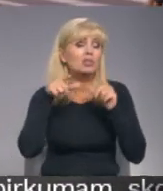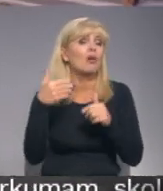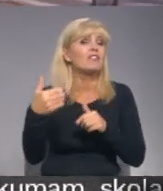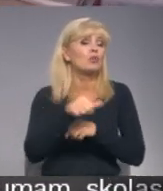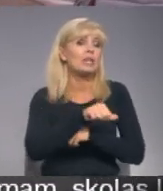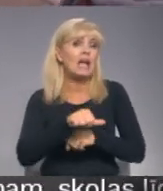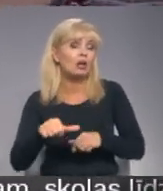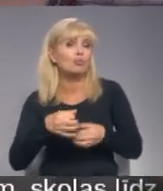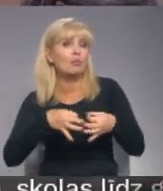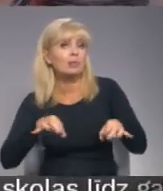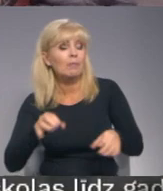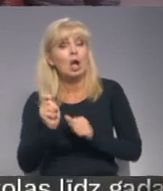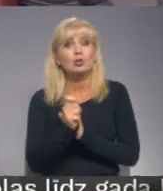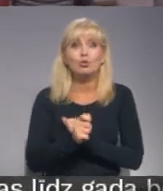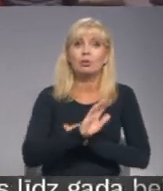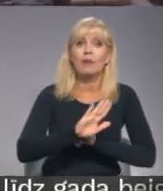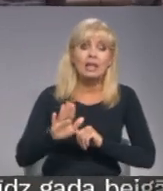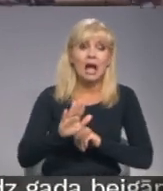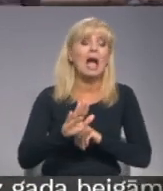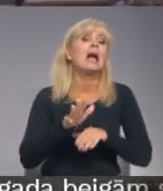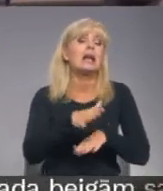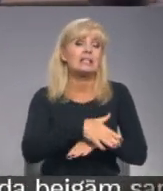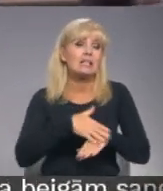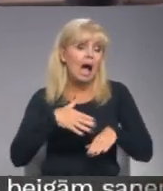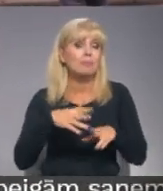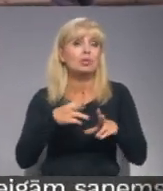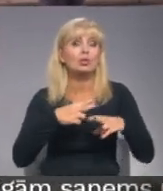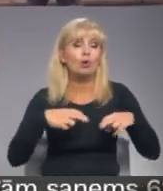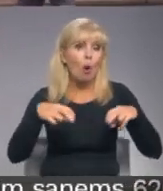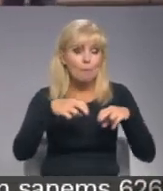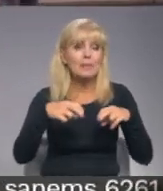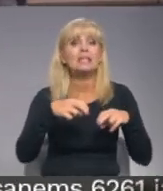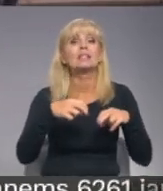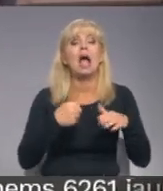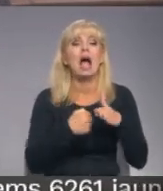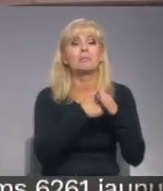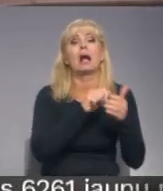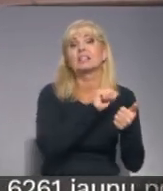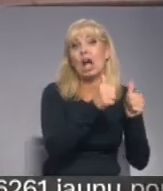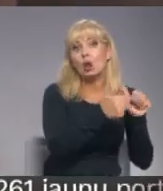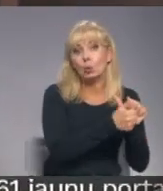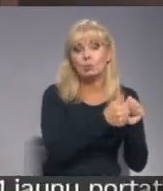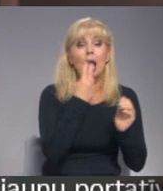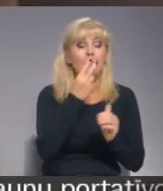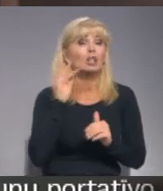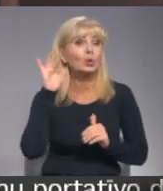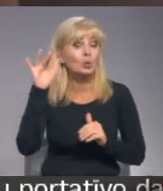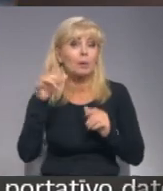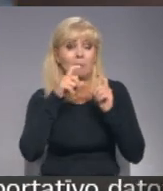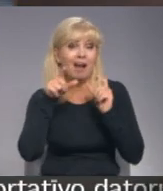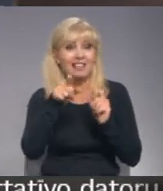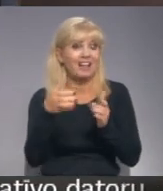– sodīt vai nesodīt? Sājumas aizsardzības un nīšķietu komisijas deputāti šodien konceptuāli atbalstīja grozījums, kas paredz turpmāk masku